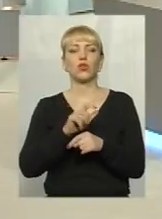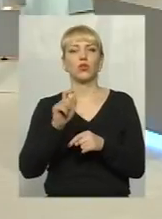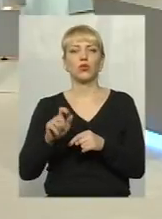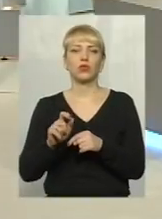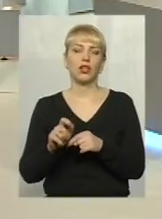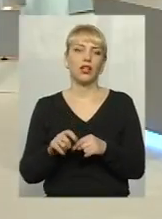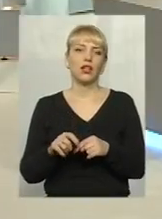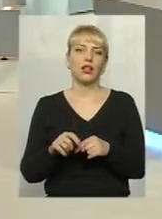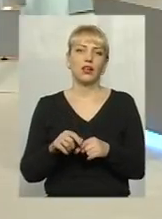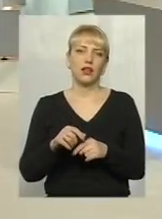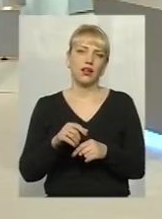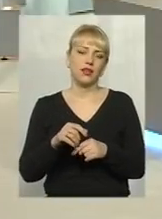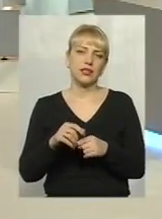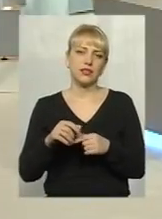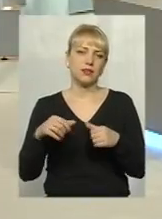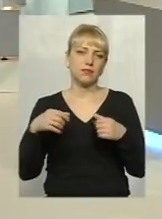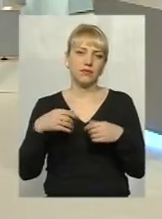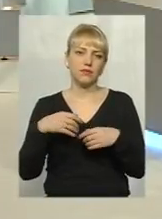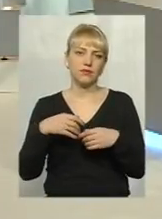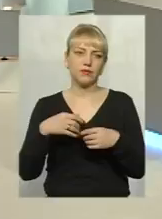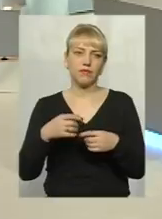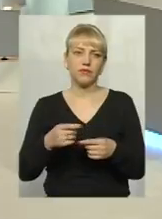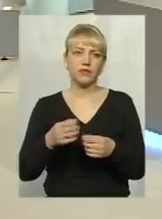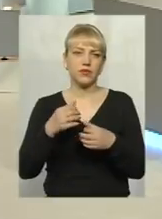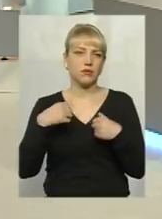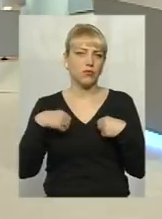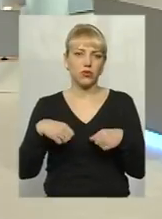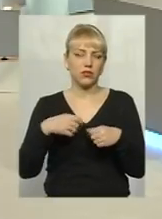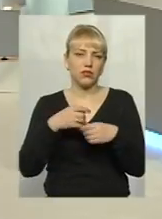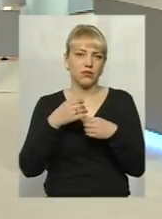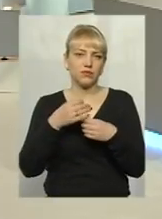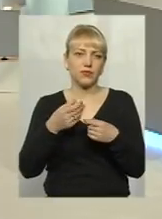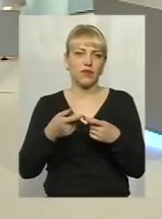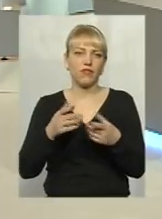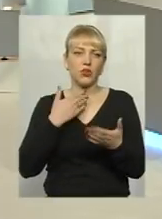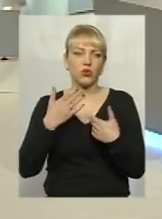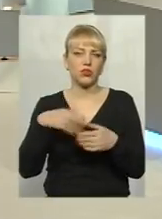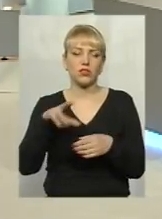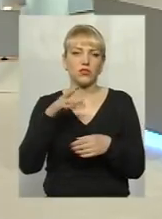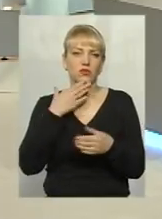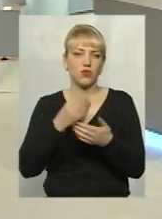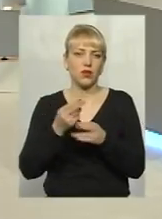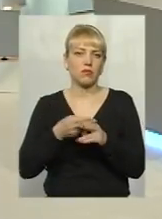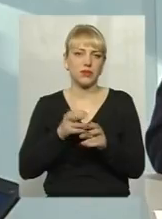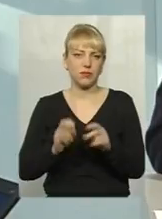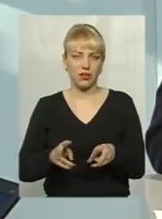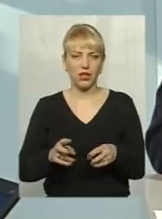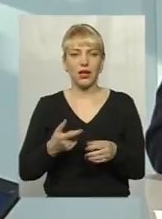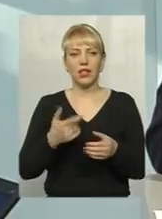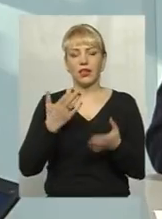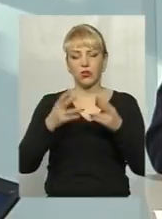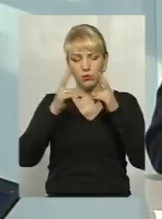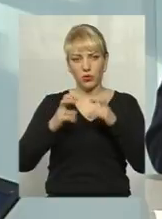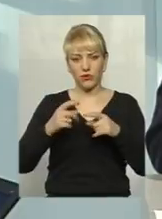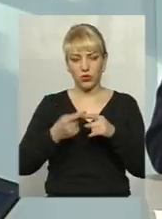безпечно ставляться до своєї безпеки? Я вам хочу сказати, що якщо проаналізувати